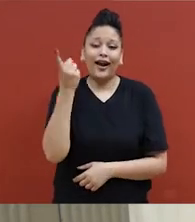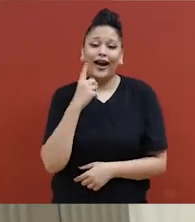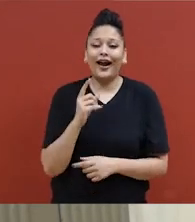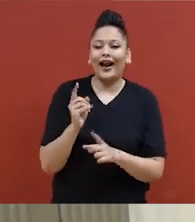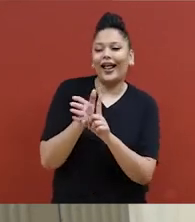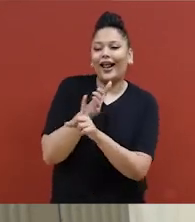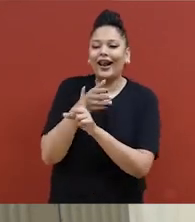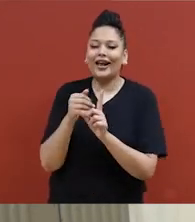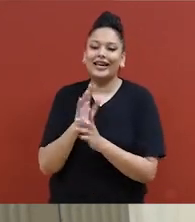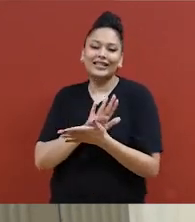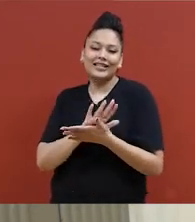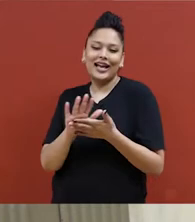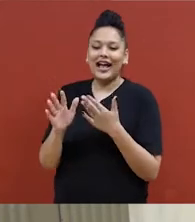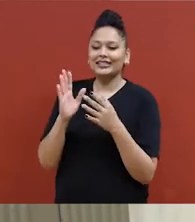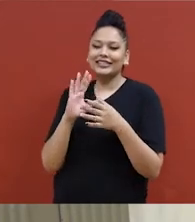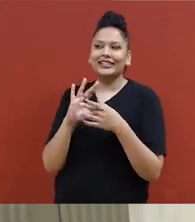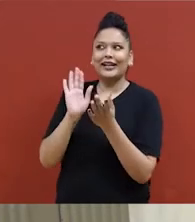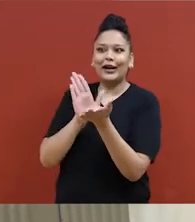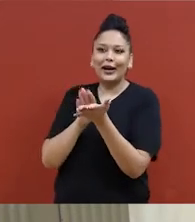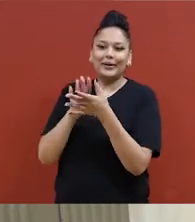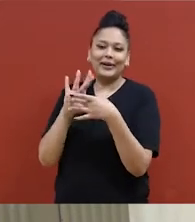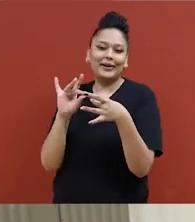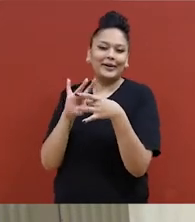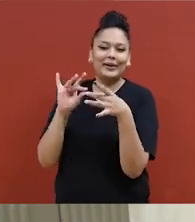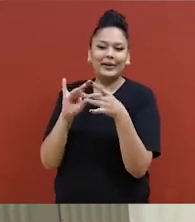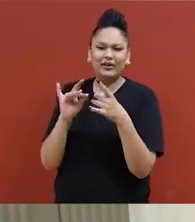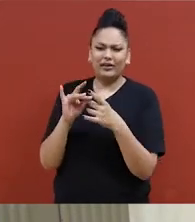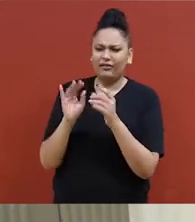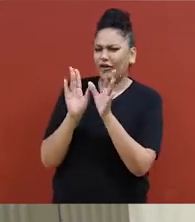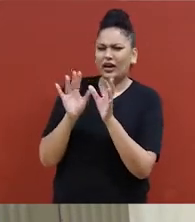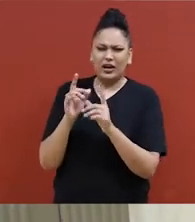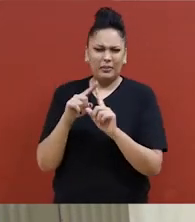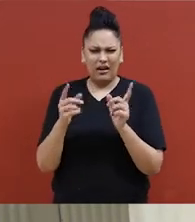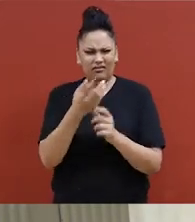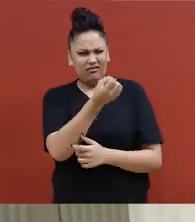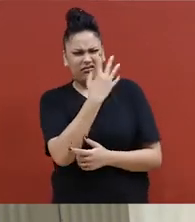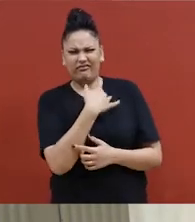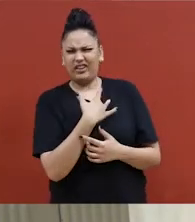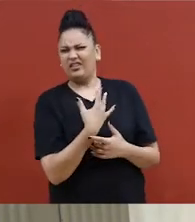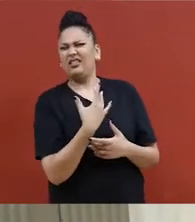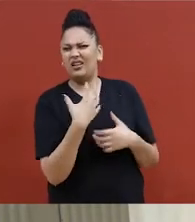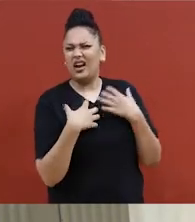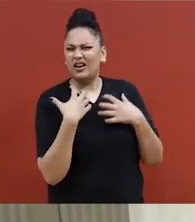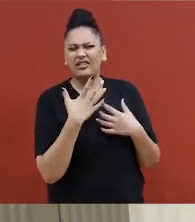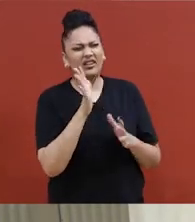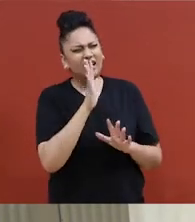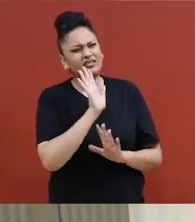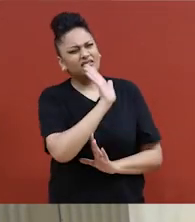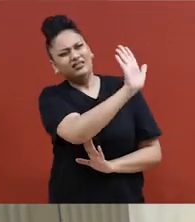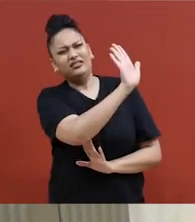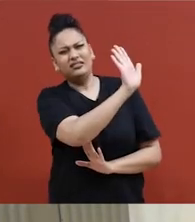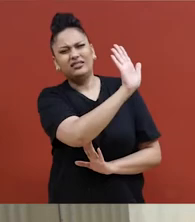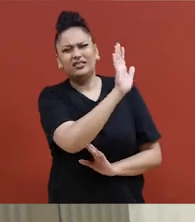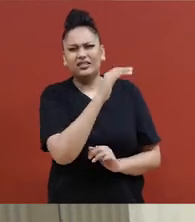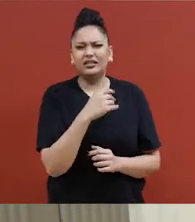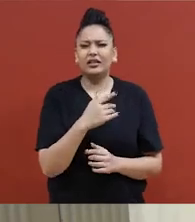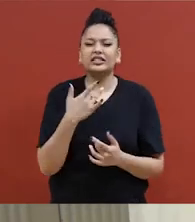Si on ne le prend pas comme un compliment, alors on réagit de façon excessive à quelque chose. Mais si on laisse